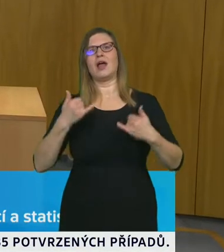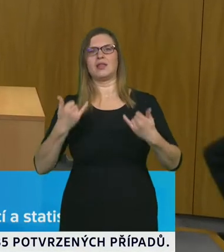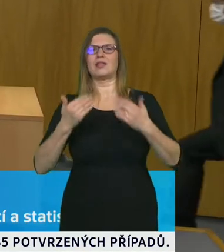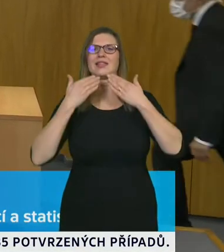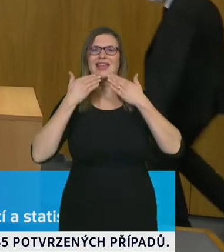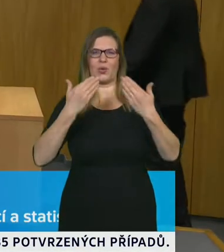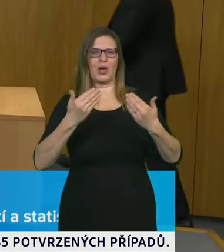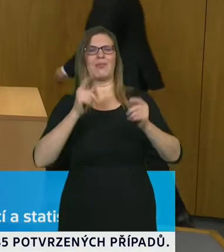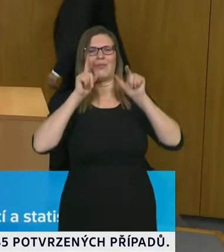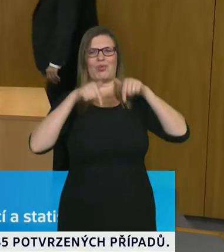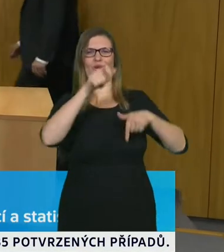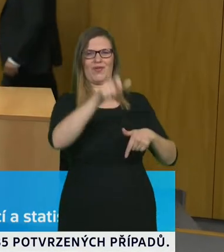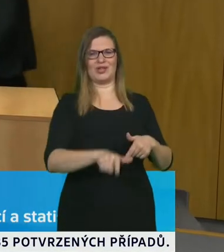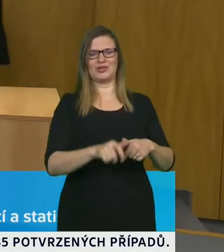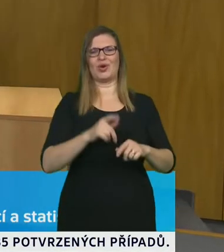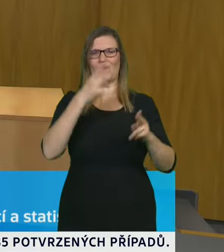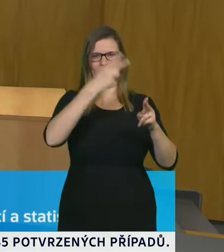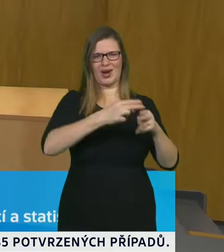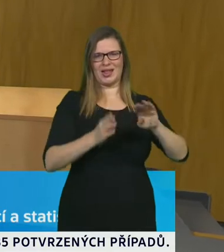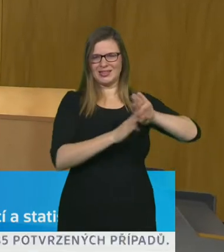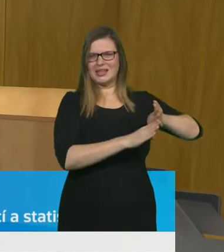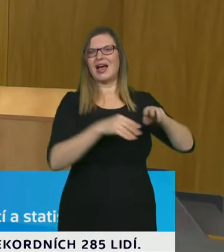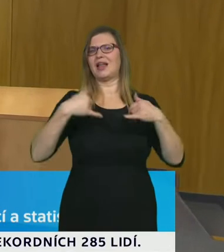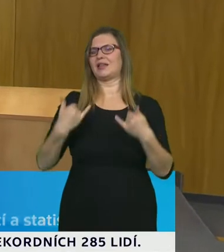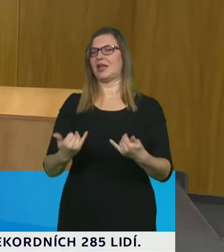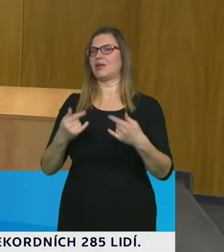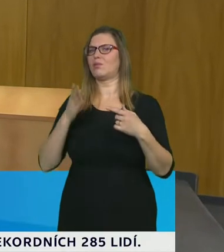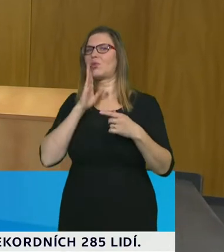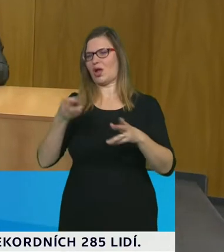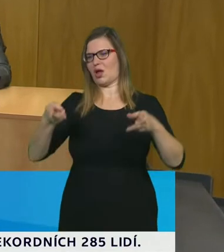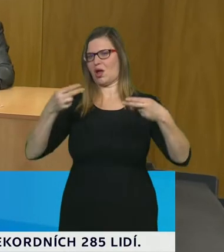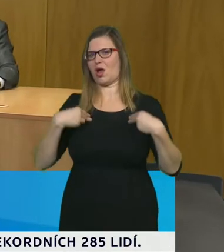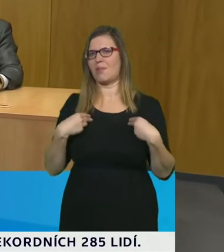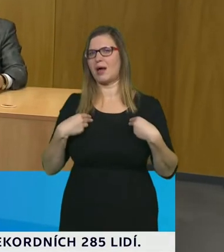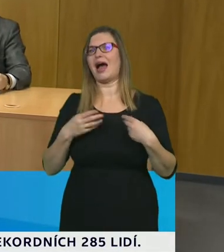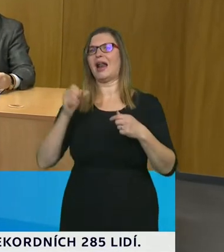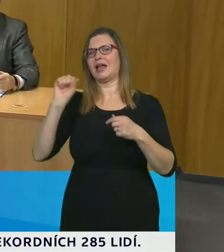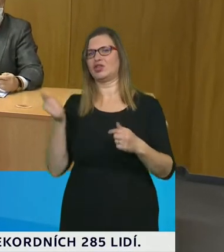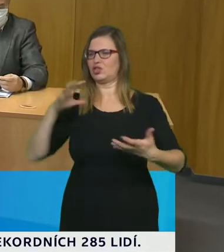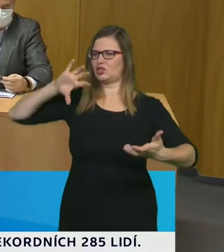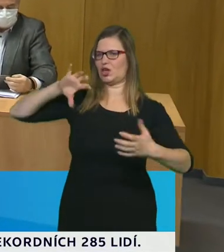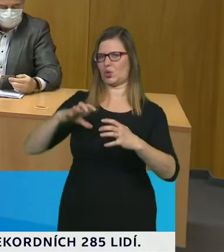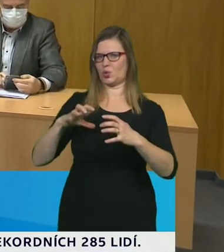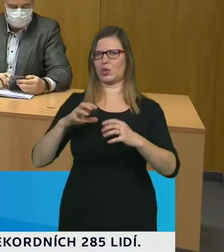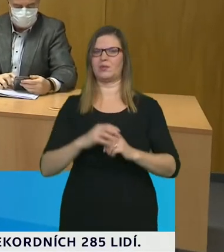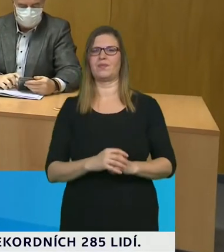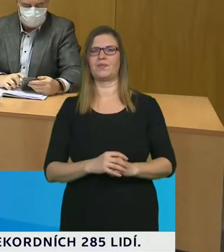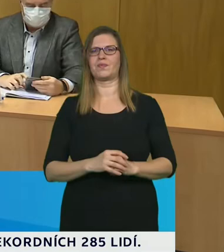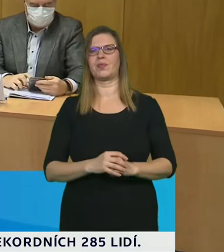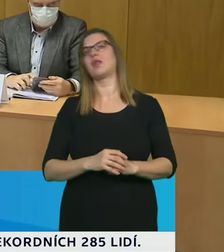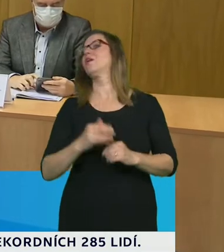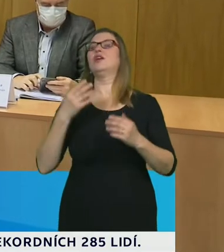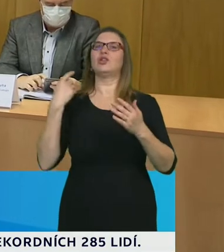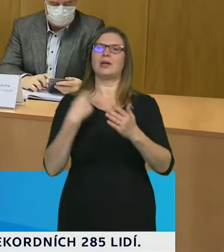poměrně závažnou, při té velmi jednoduchou prezentaci o tom, jak se chránit, tak jenom zhrnu, že skóre protiepidemického